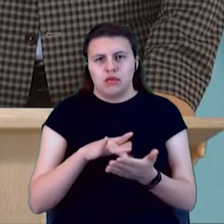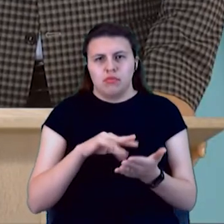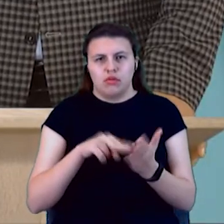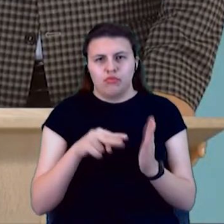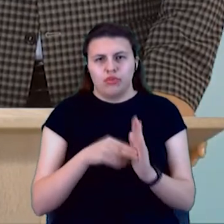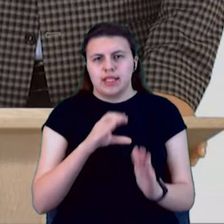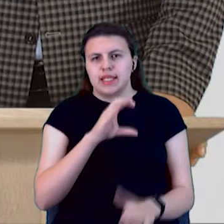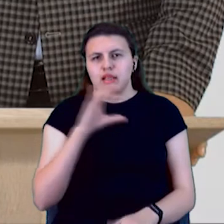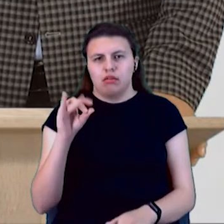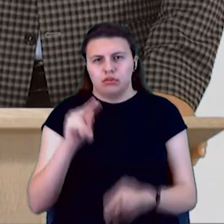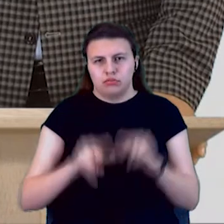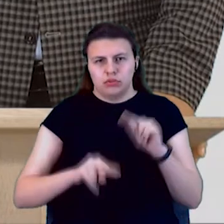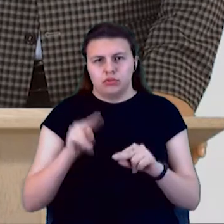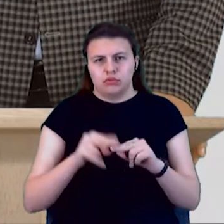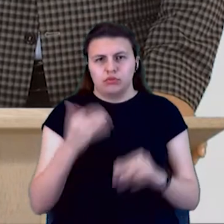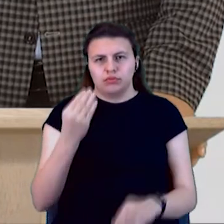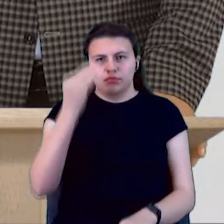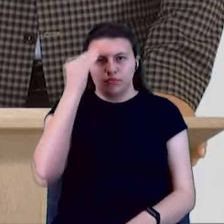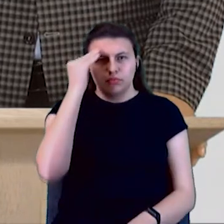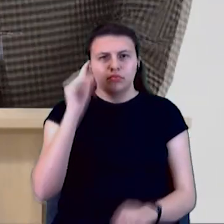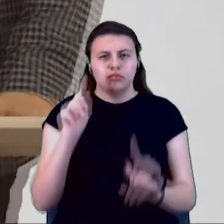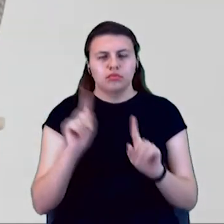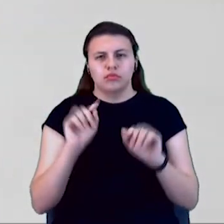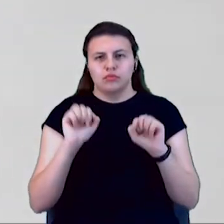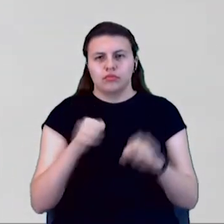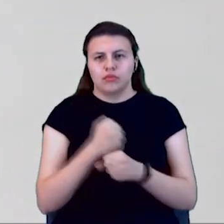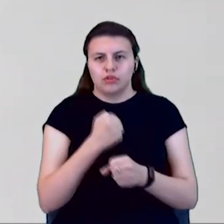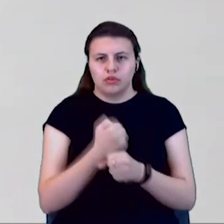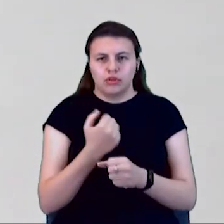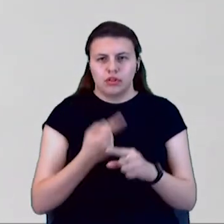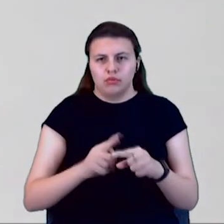погляд, що можна вдіяти із цими проблемами? Ваша хвилина.